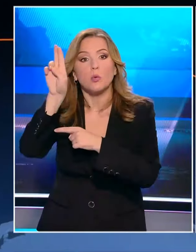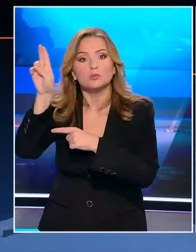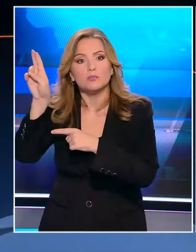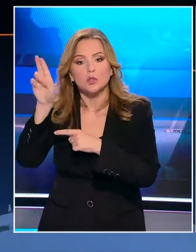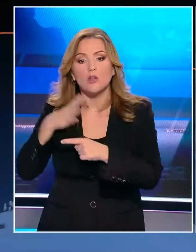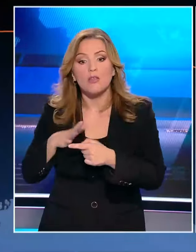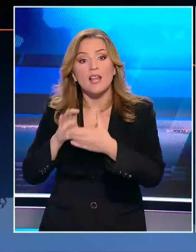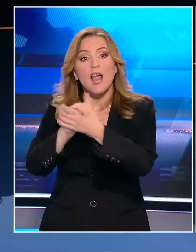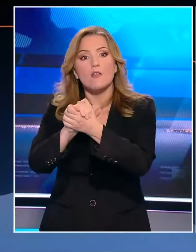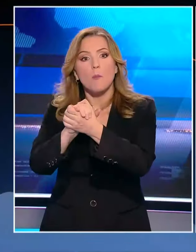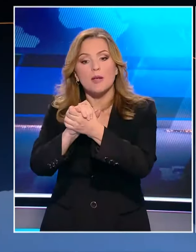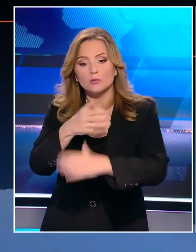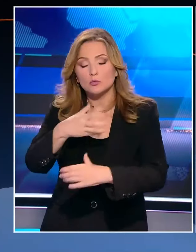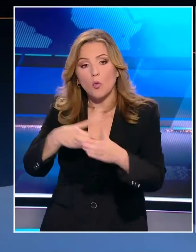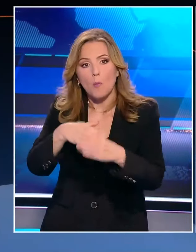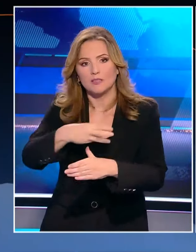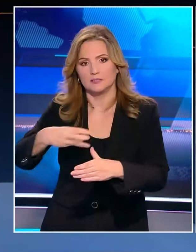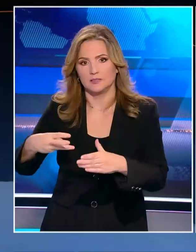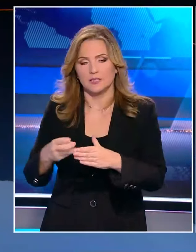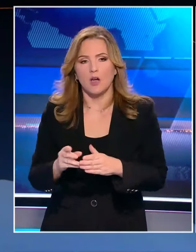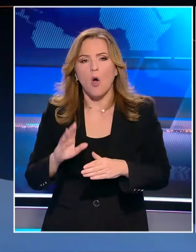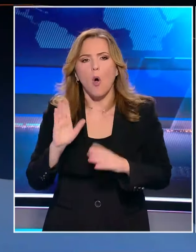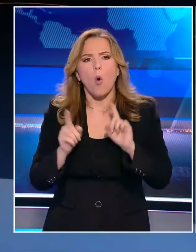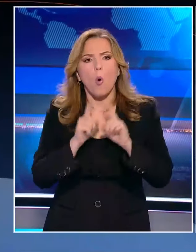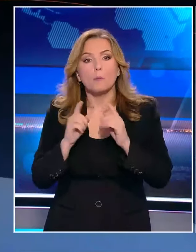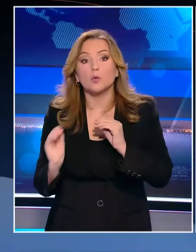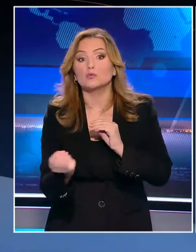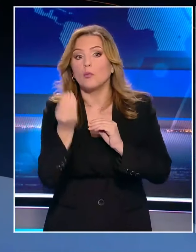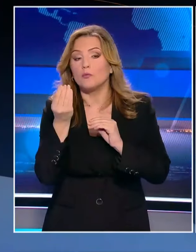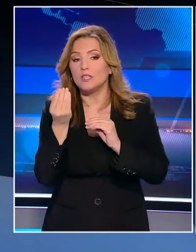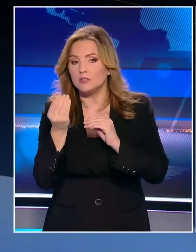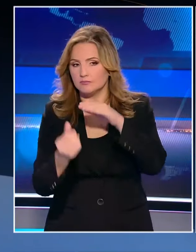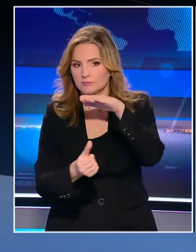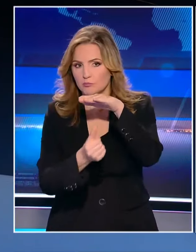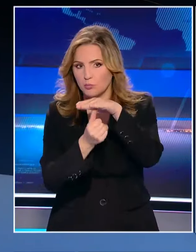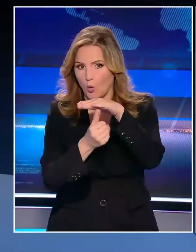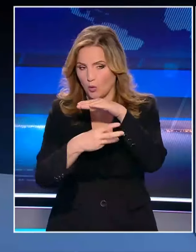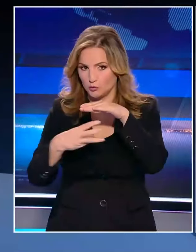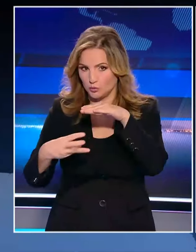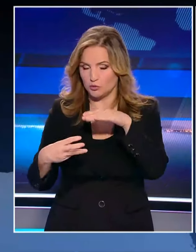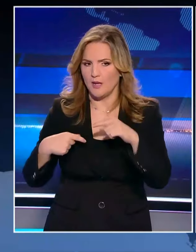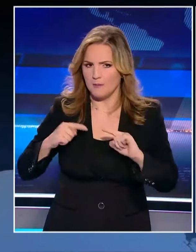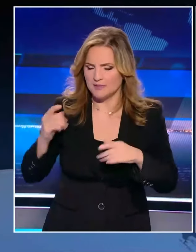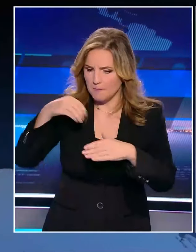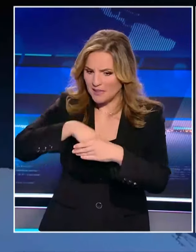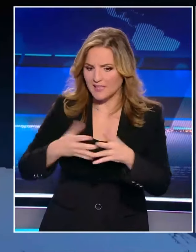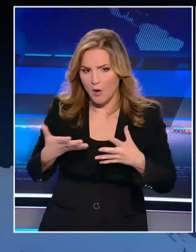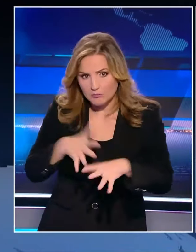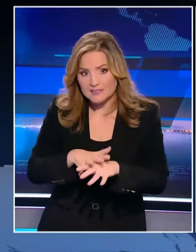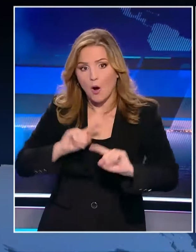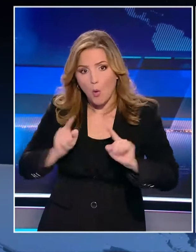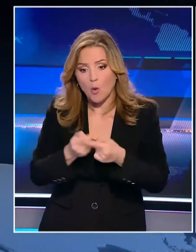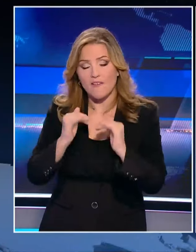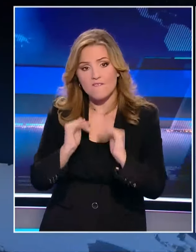ενότητα. Την επόμενη μέρα της όπιας διαδικασίας όπως και να βγει αρχηγός μέσα από μια δημοκρατική διαδικασία στο ίδιο κόμμα θα είμαστε όλοι και θα παλεύουμε. Άρα